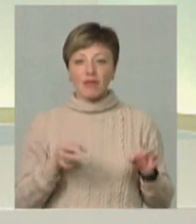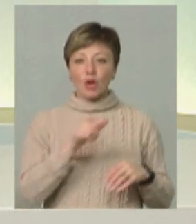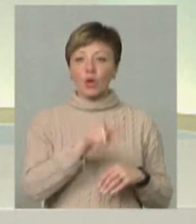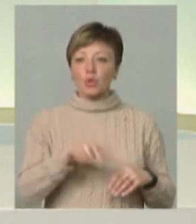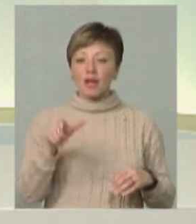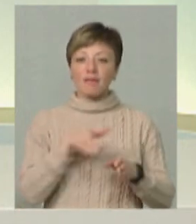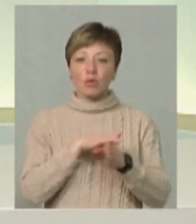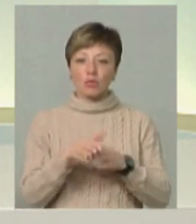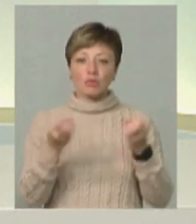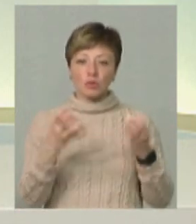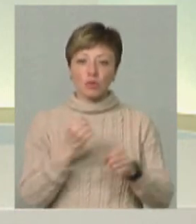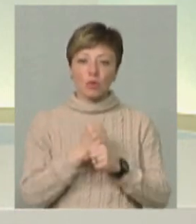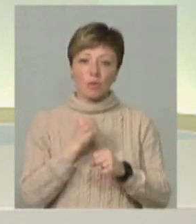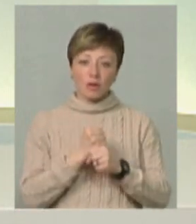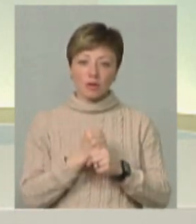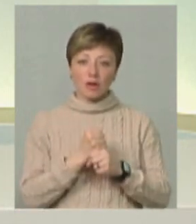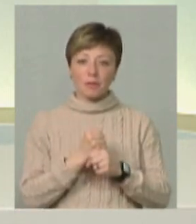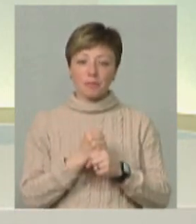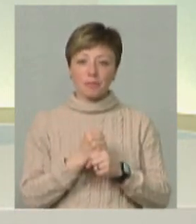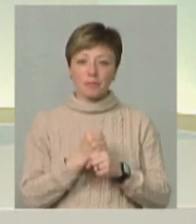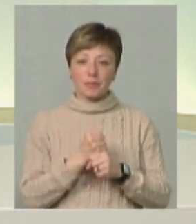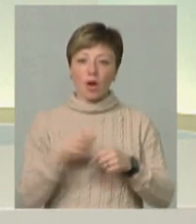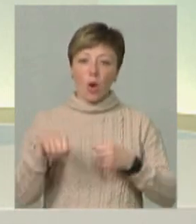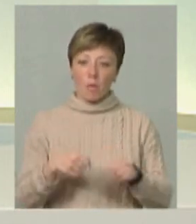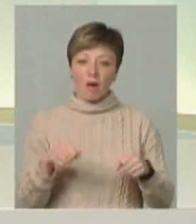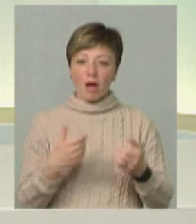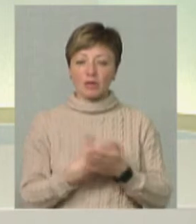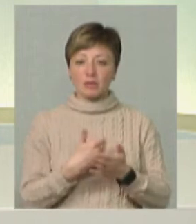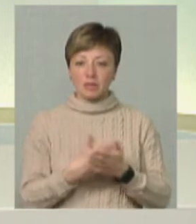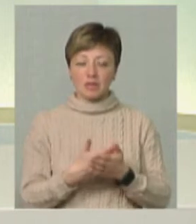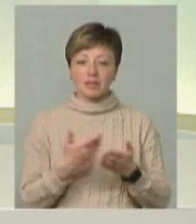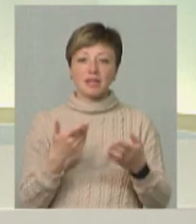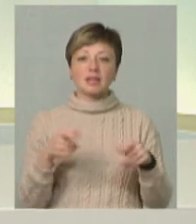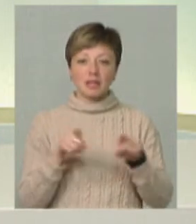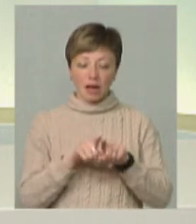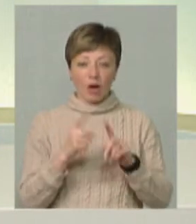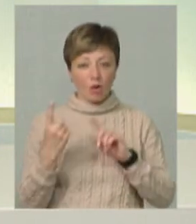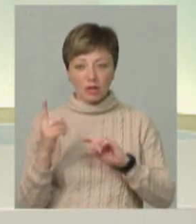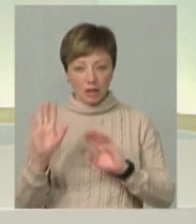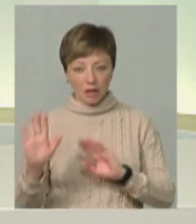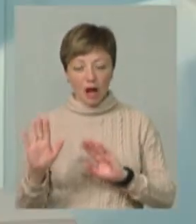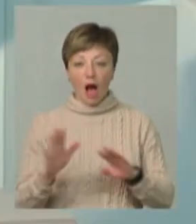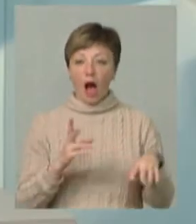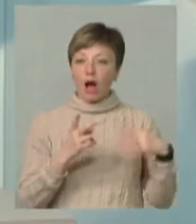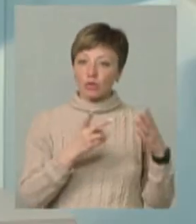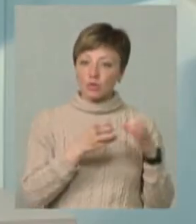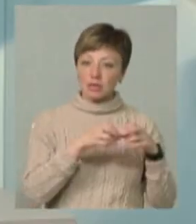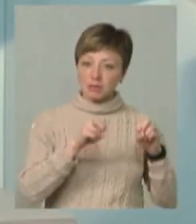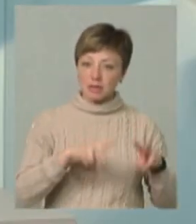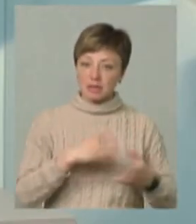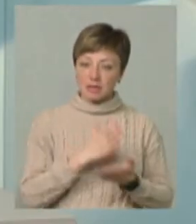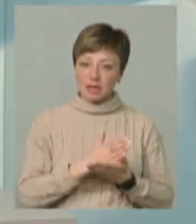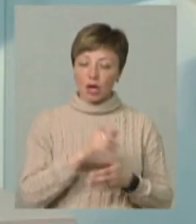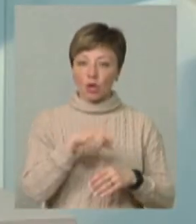людей, які виконують просту роботу там, ну, образно кажучи, копаючи там якийсь рів чи інші речі, це є одна категорія людей. А у нас спеціалісти,